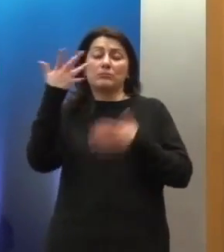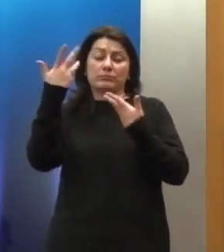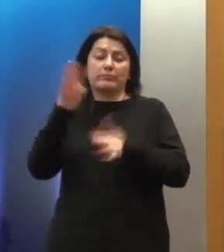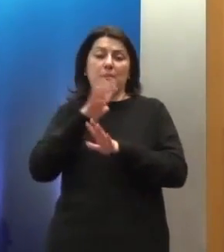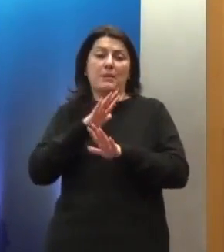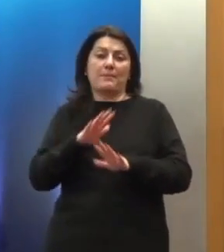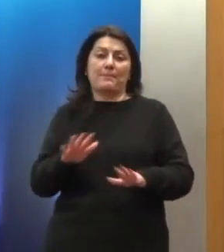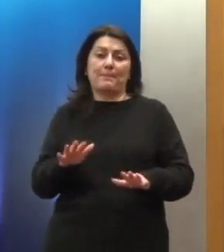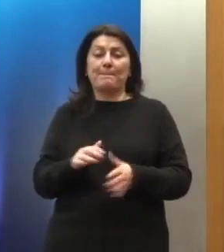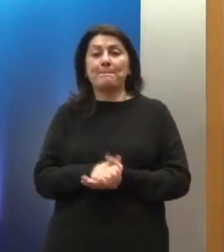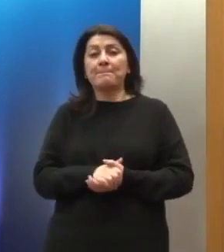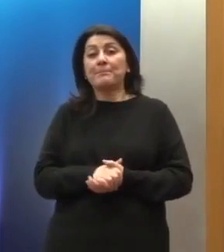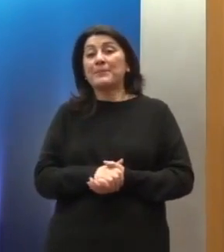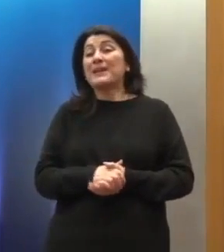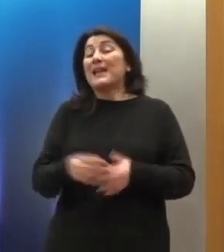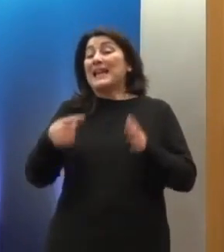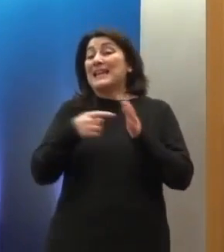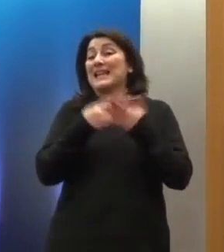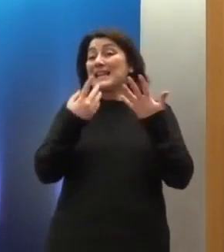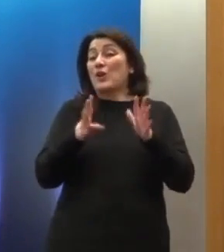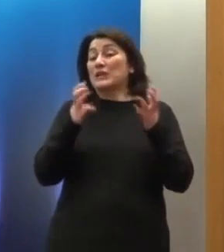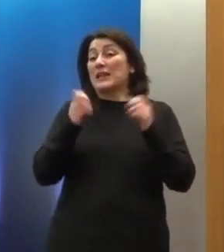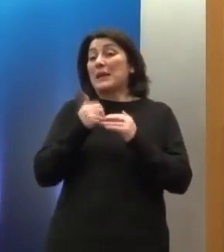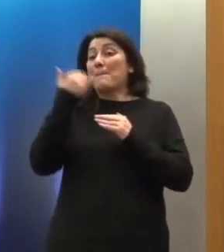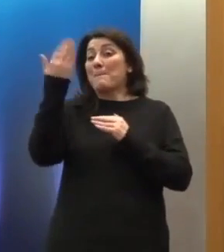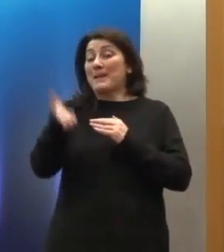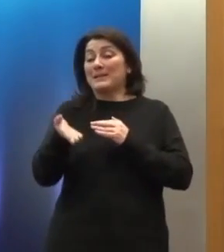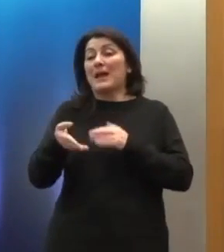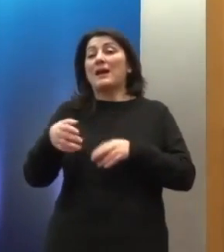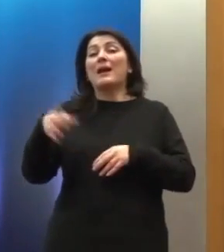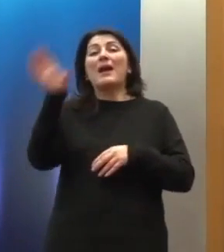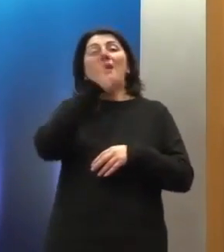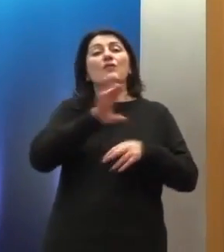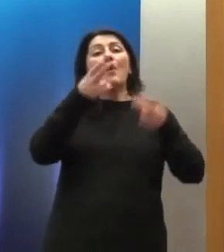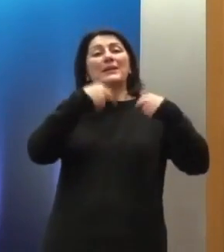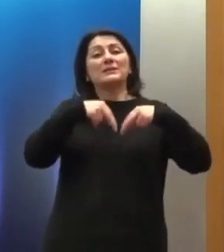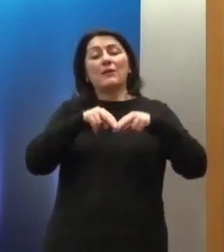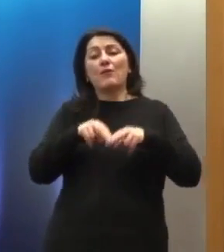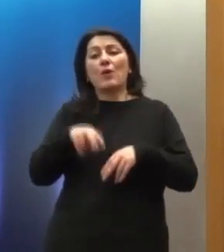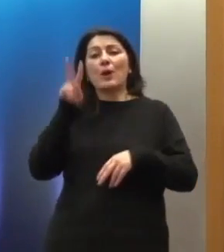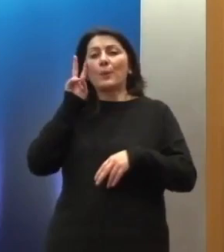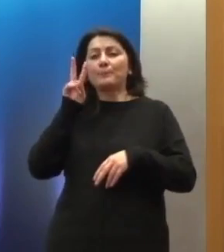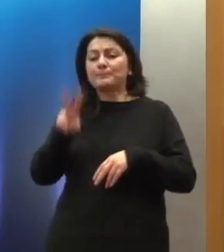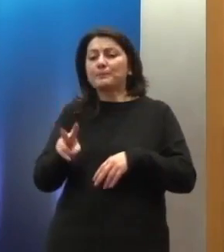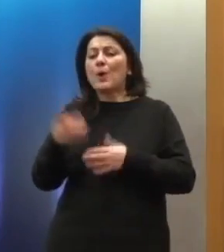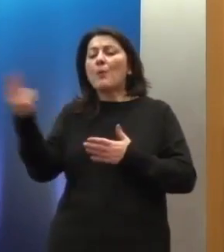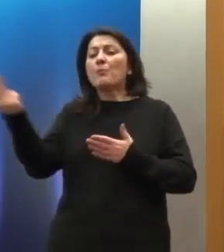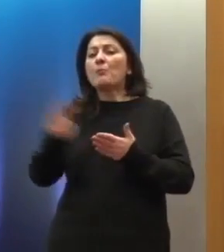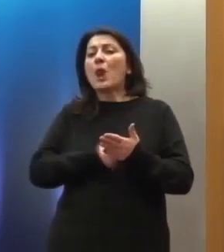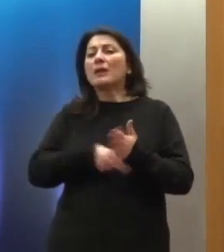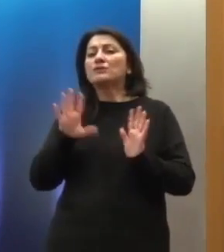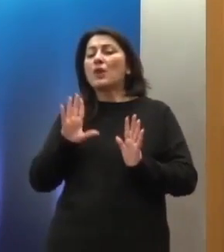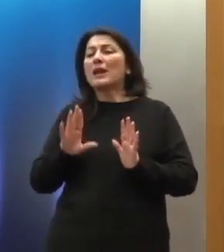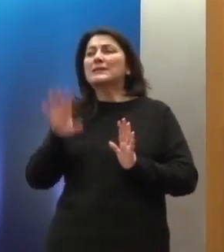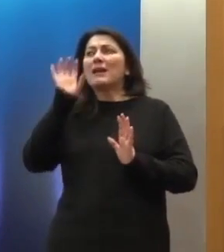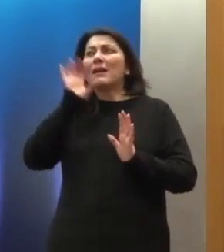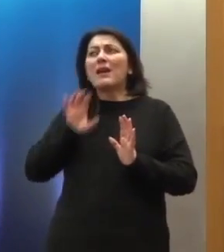Από την δεκαετία του 1990 και μετά, το Συμβουλίο της Ευρώπης, διαπιστώνοντας ότι σε πολλές περιπτώσεις τα κράτη-μέλη δεν έχουν τη